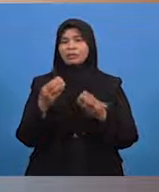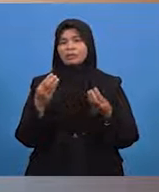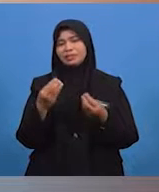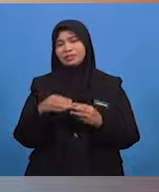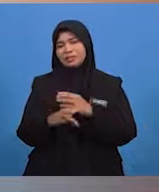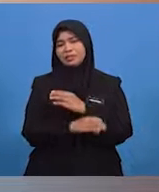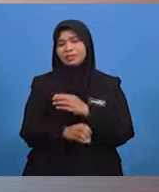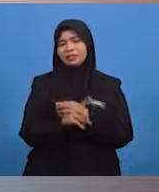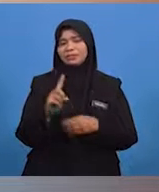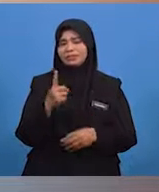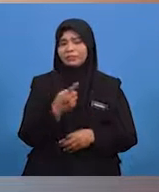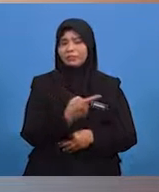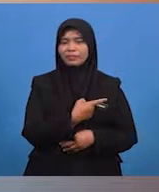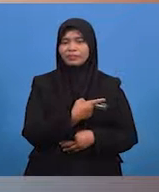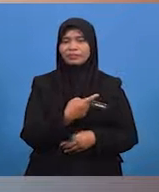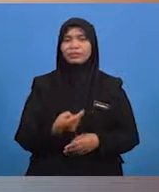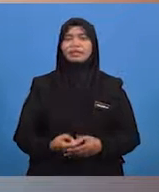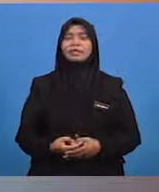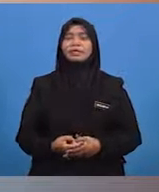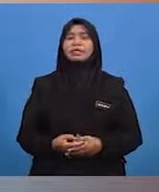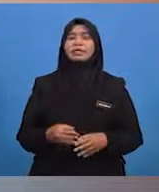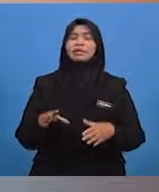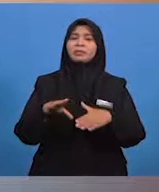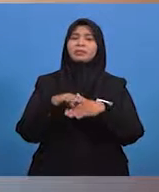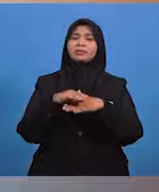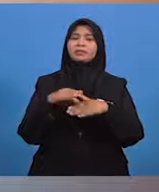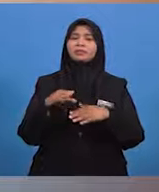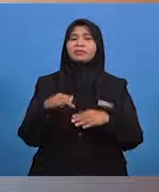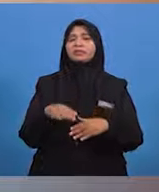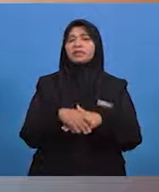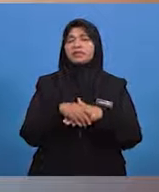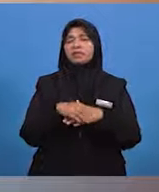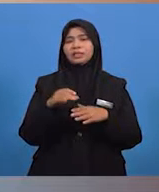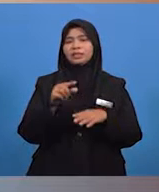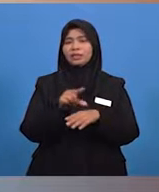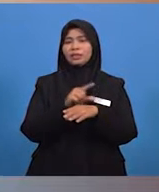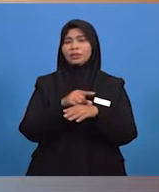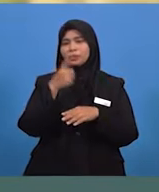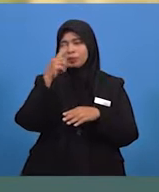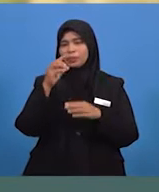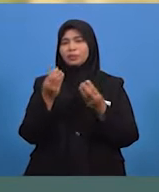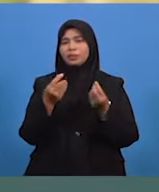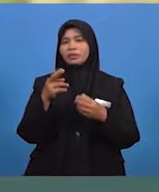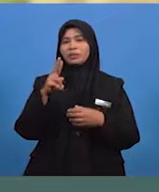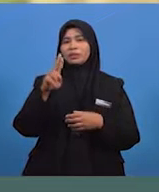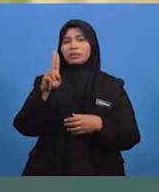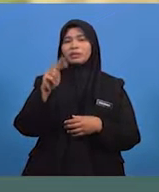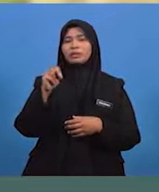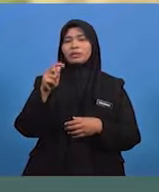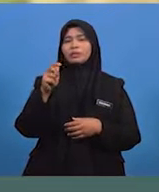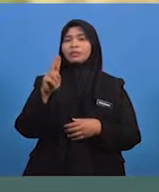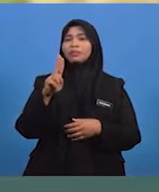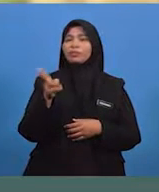Murid-murid tahu tak istilah bahasa Inggeris yang digunakan untuk tanah runtuh? Ya,